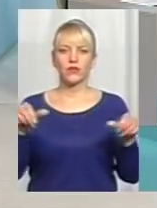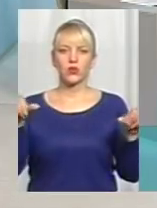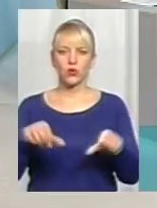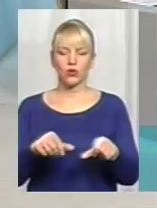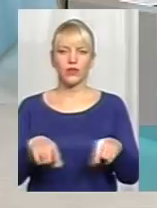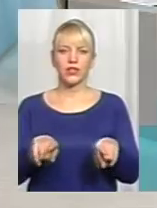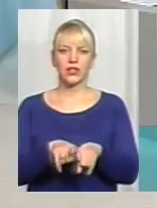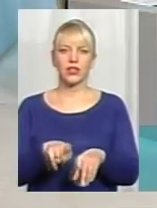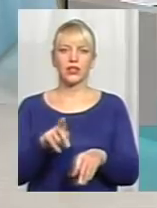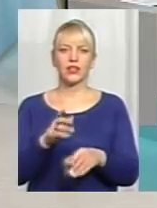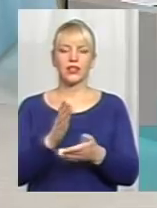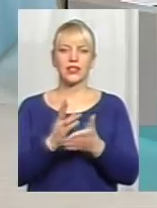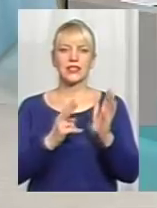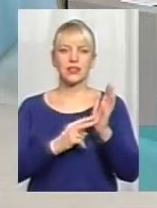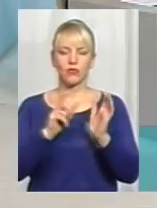сім засуджених.